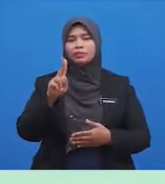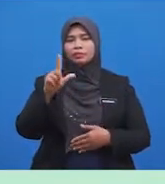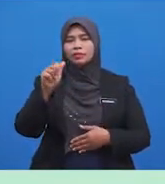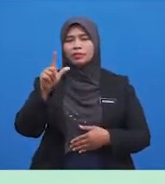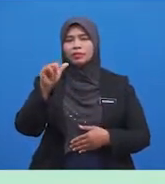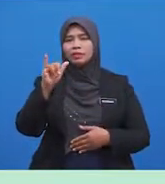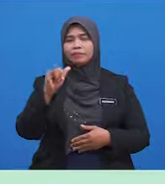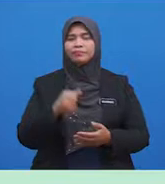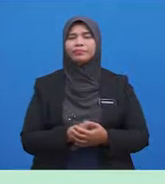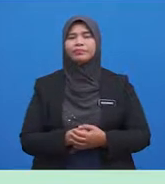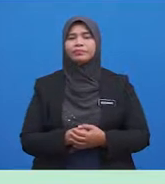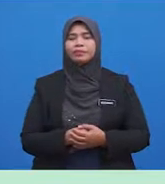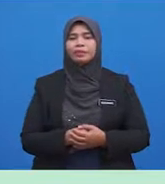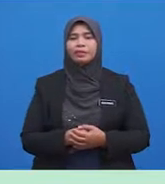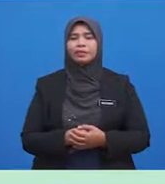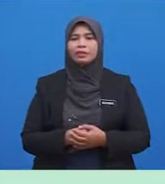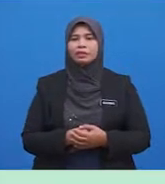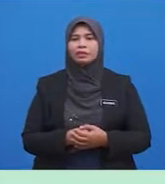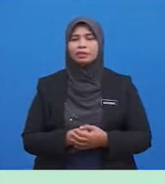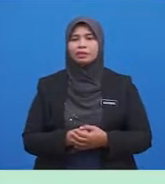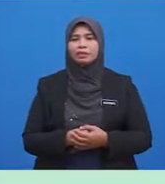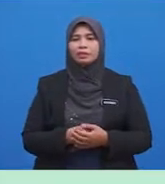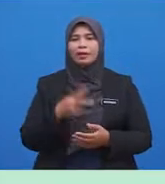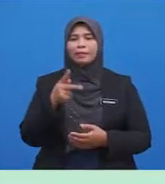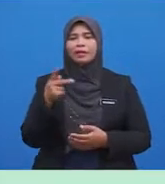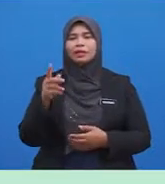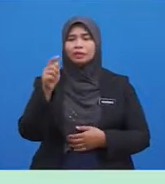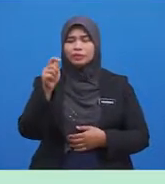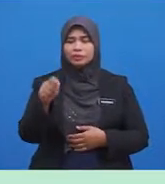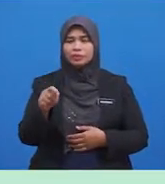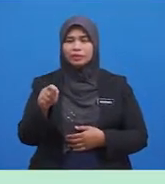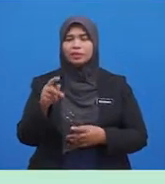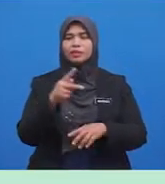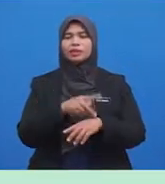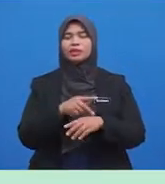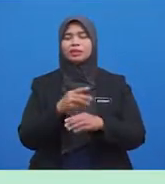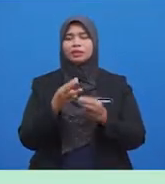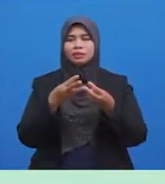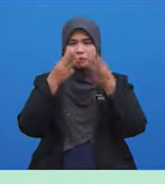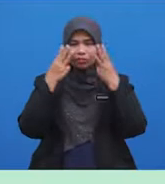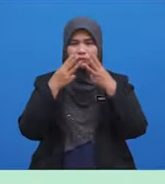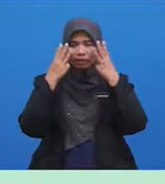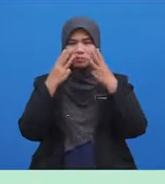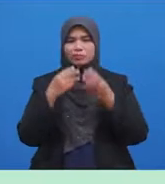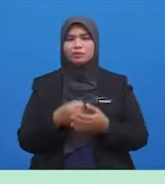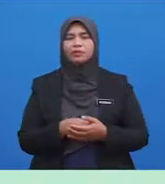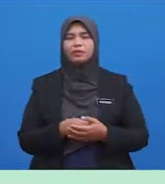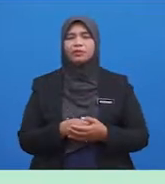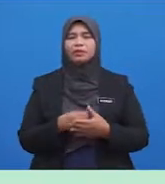Kebuku Lali Perkara Perkara Sunat Ketika Berwuduk